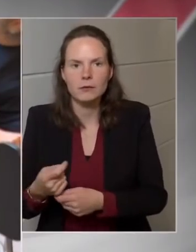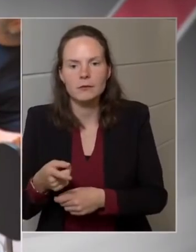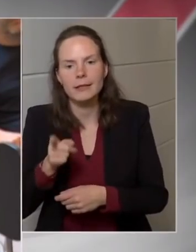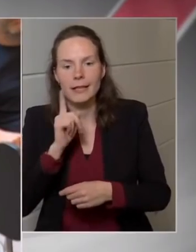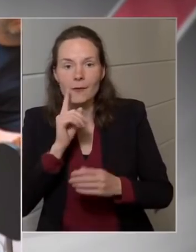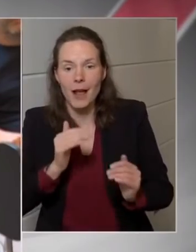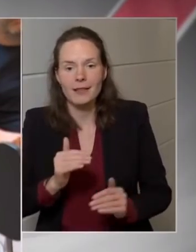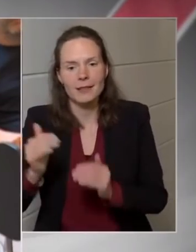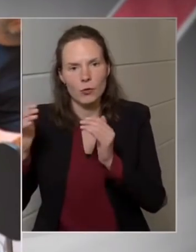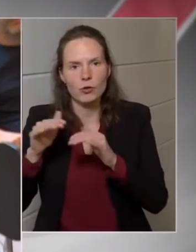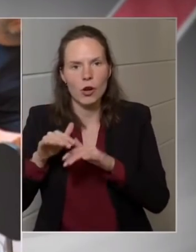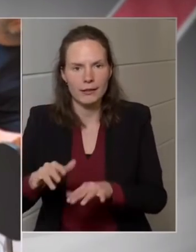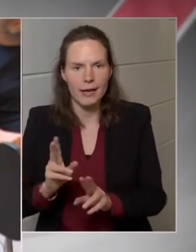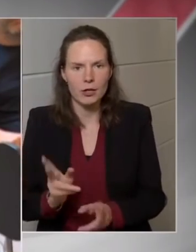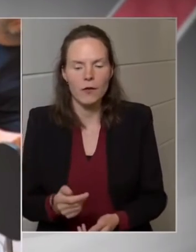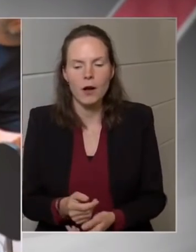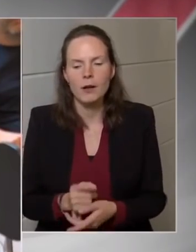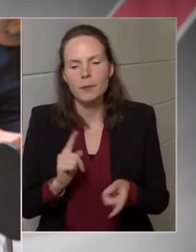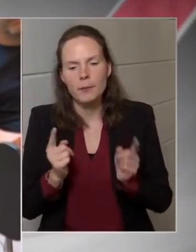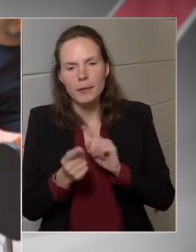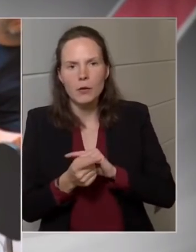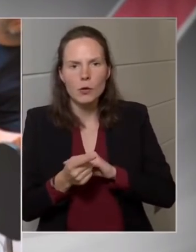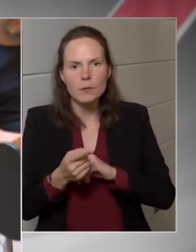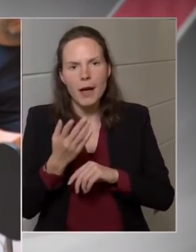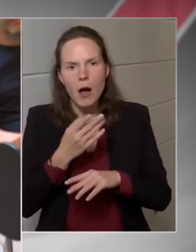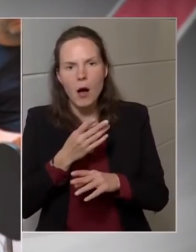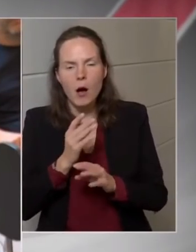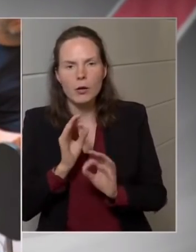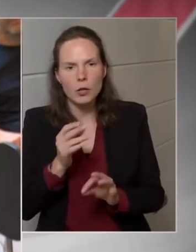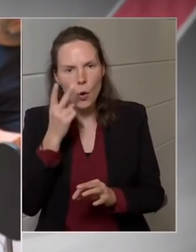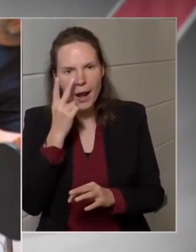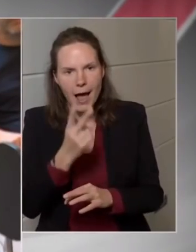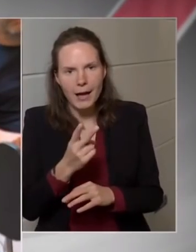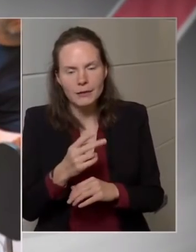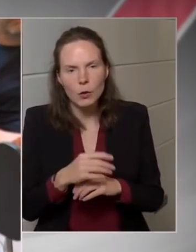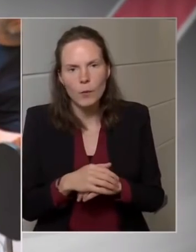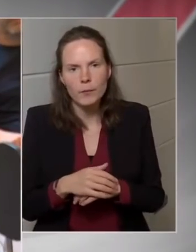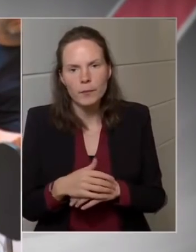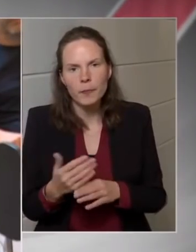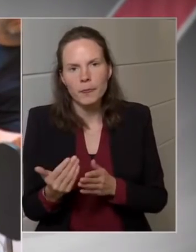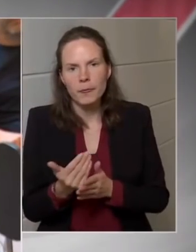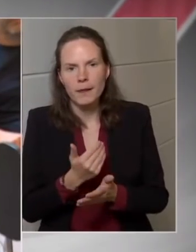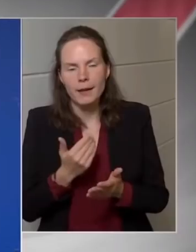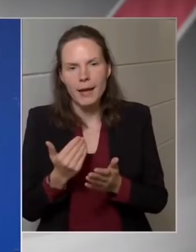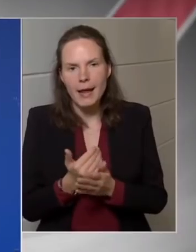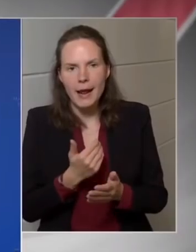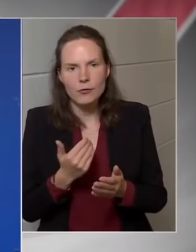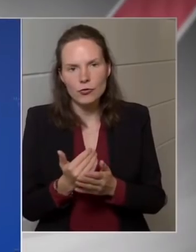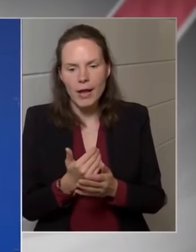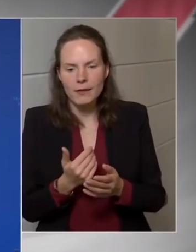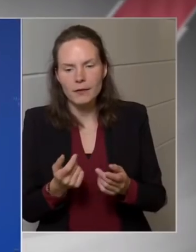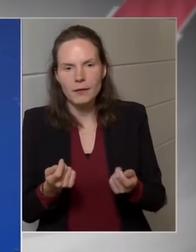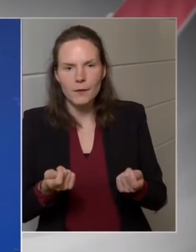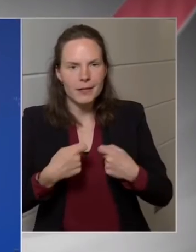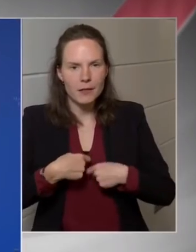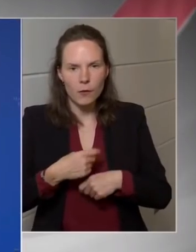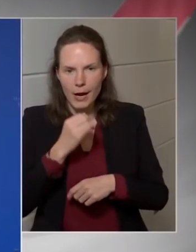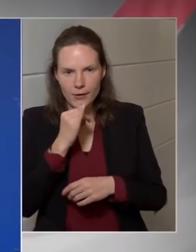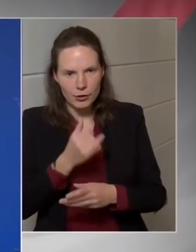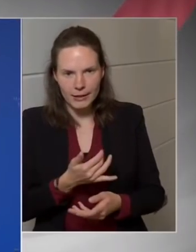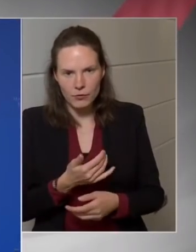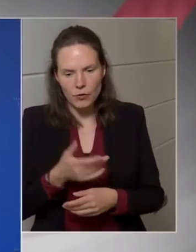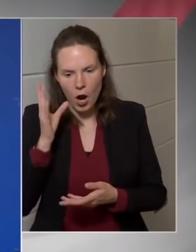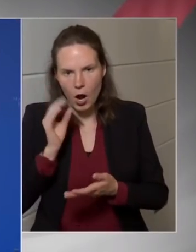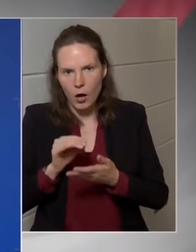miközben, ha jól látom, a költségvetés kiadási oldalán keresletvisszafogás érdemi a lakossági oldalon nincs. Tehát az a kérdésem,